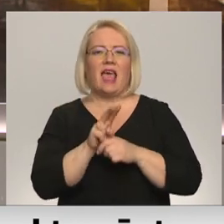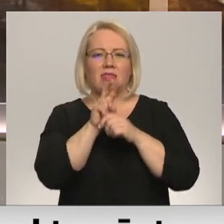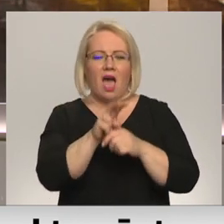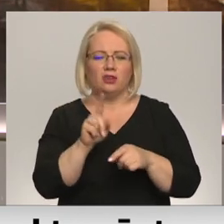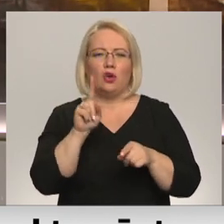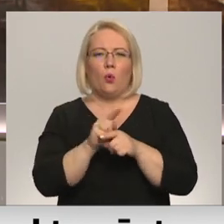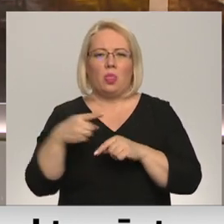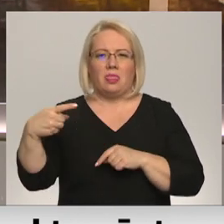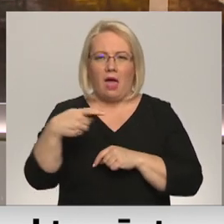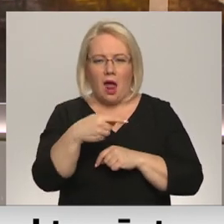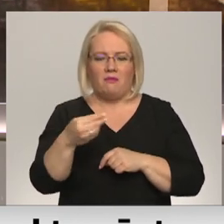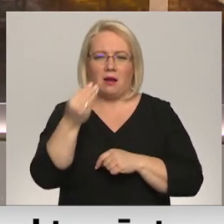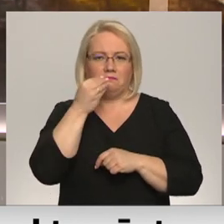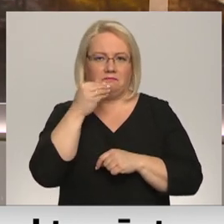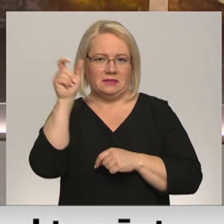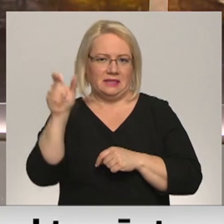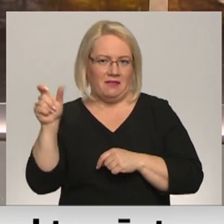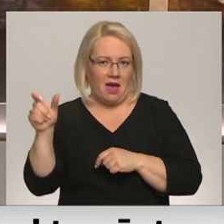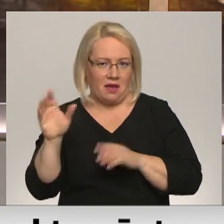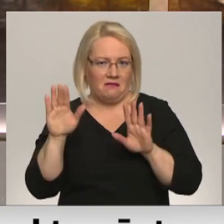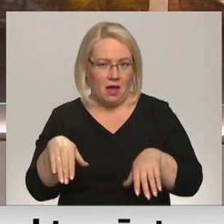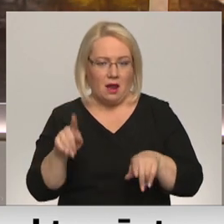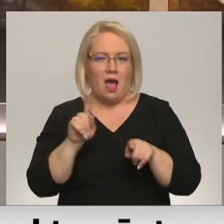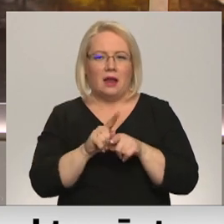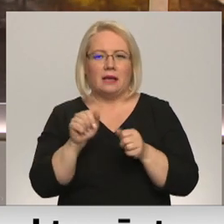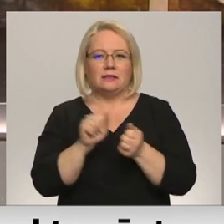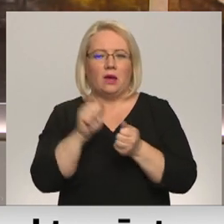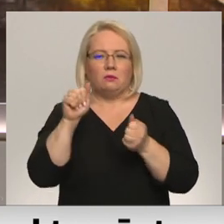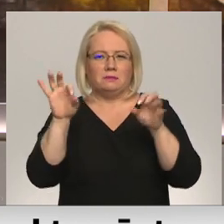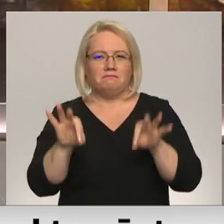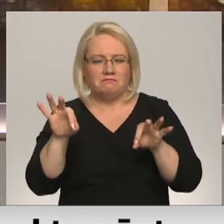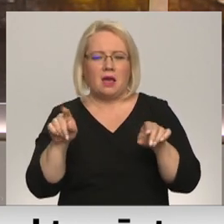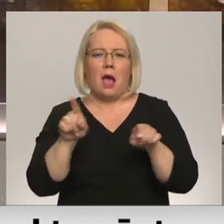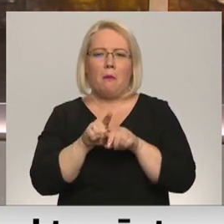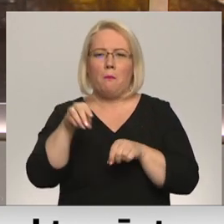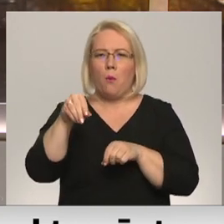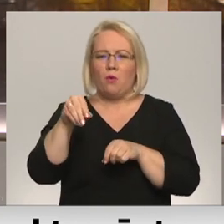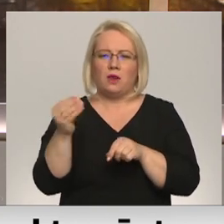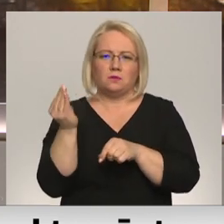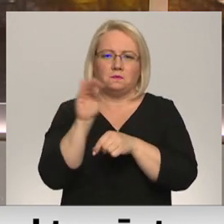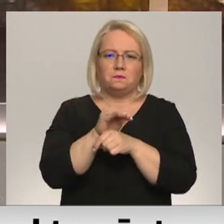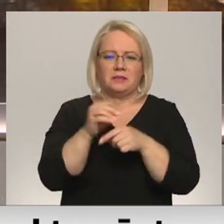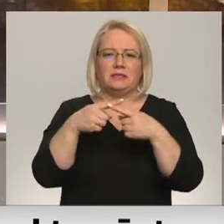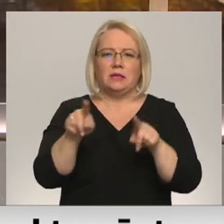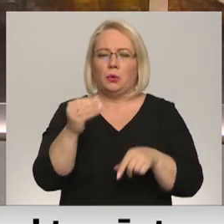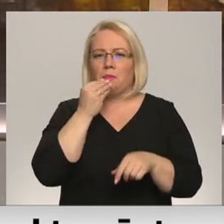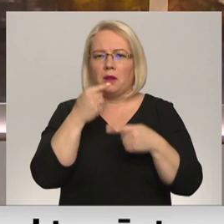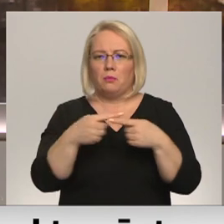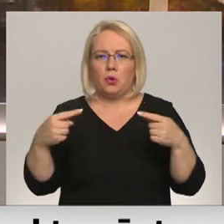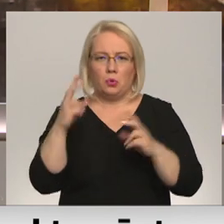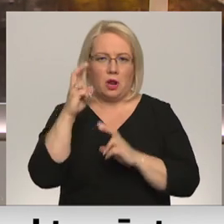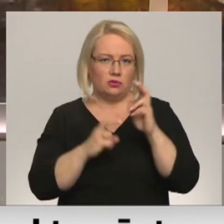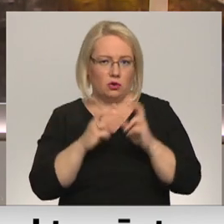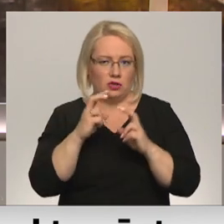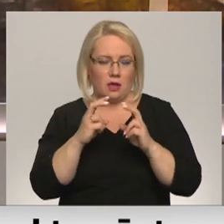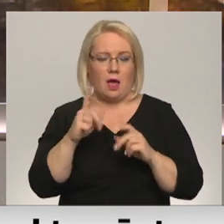izmantojami cilvēku pārtikā. Gan kā uz skoda, piemēram, kaltā tā veidā, gan kā pulveris, kas domāts pievienošanai citu pārtikas produktu ražošanā.